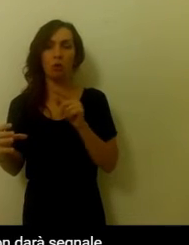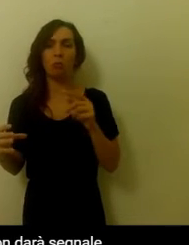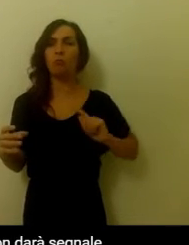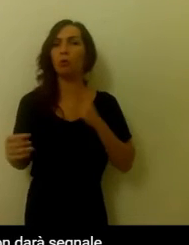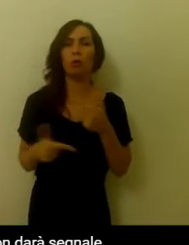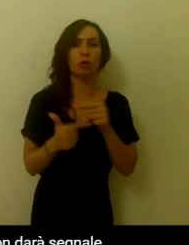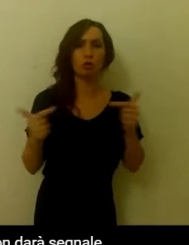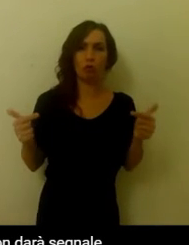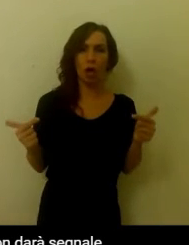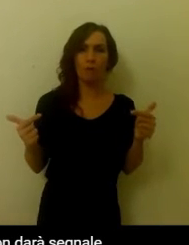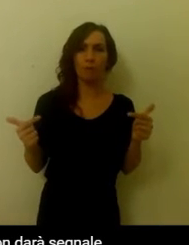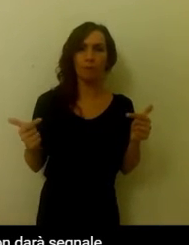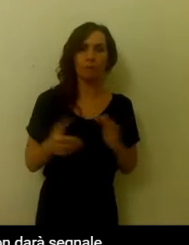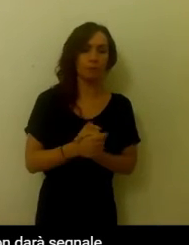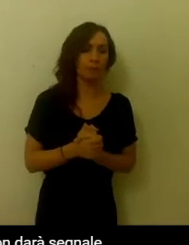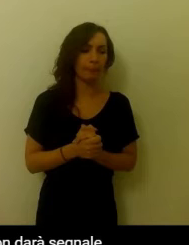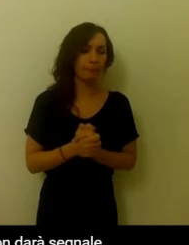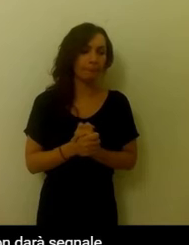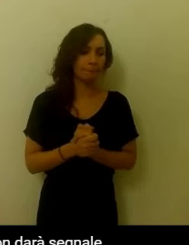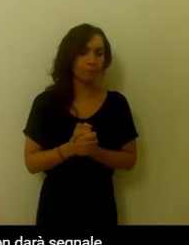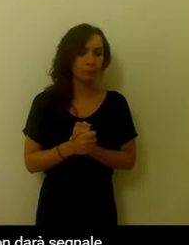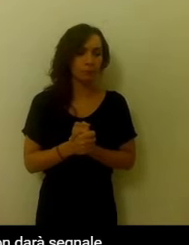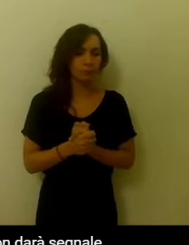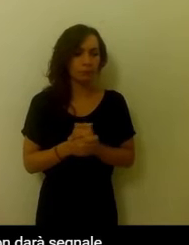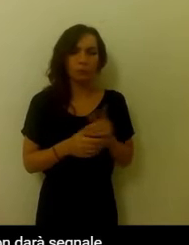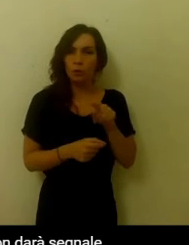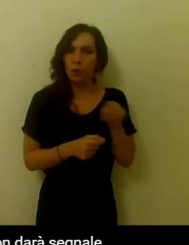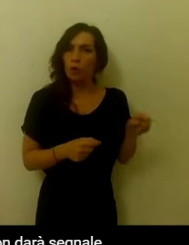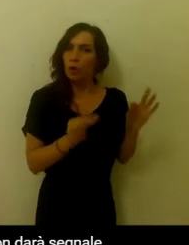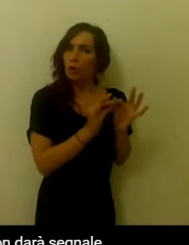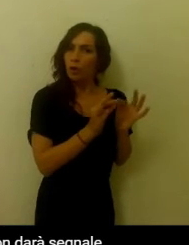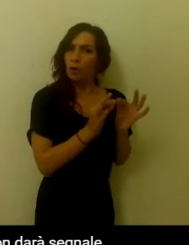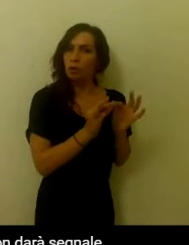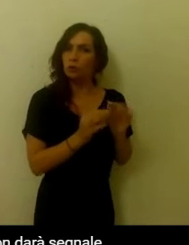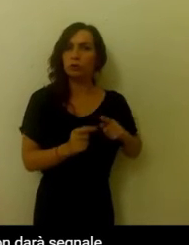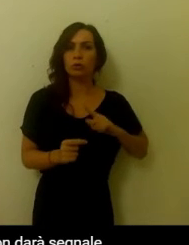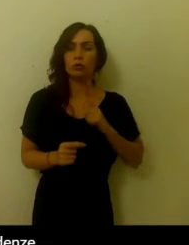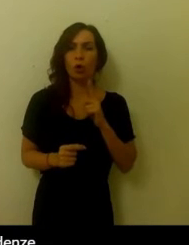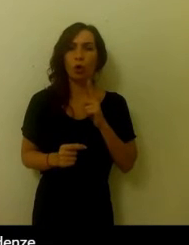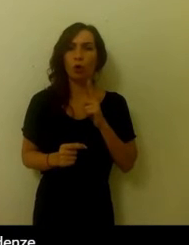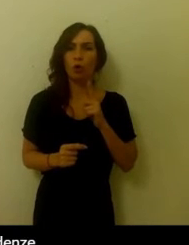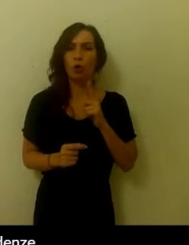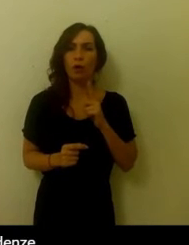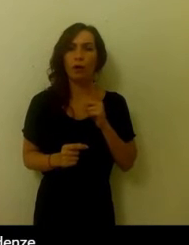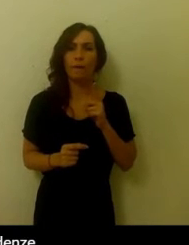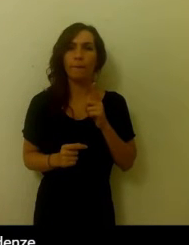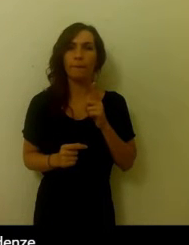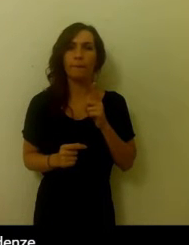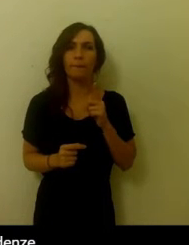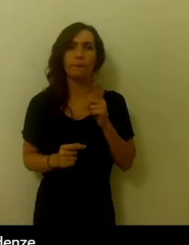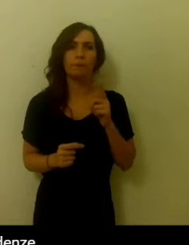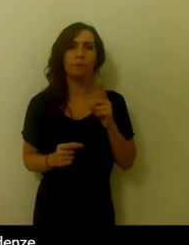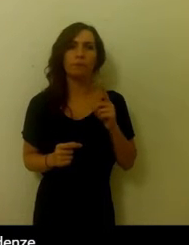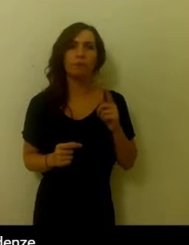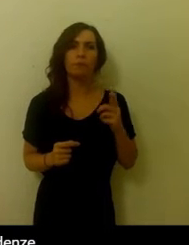concordi nel dichiarare che il dolore, il cervello non darà segnali di dolore se